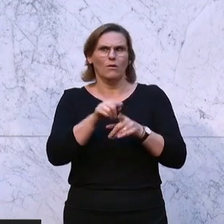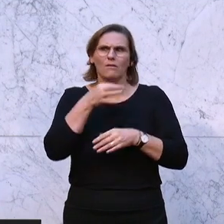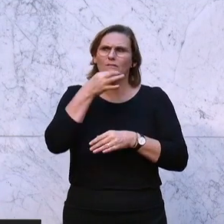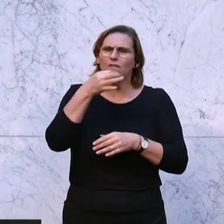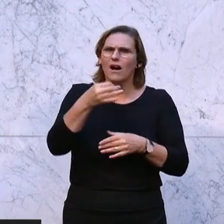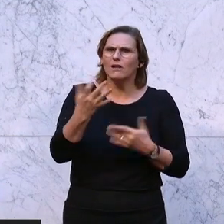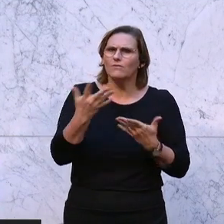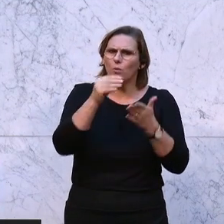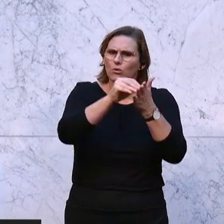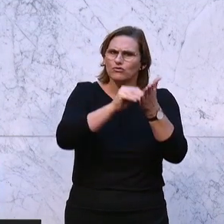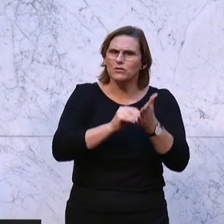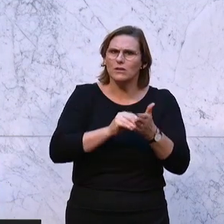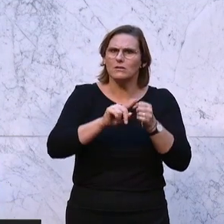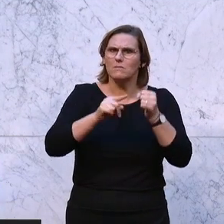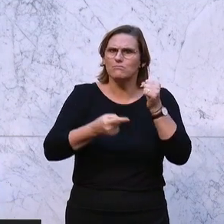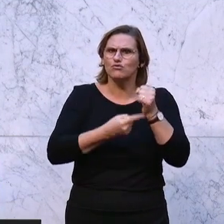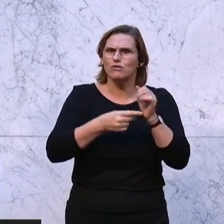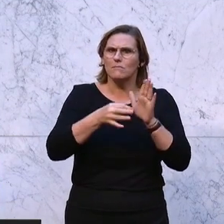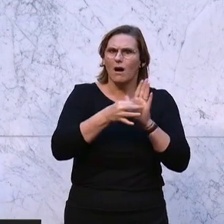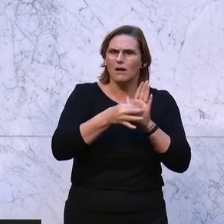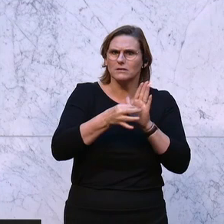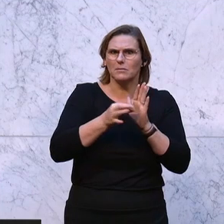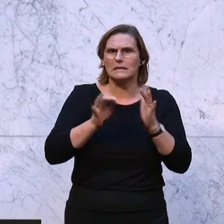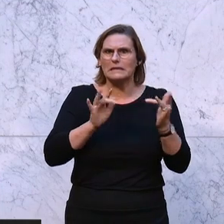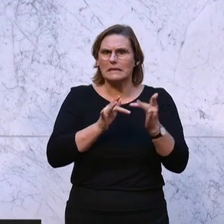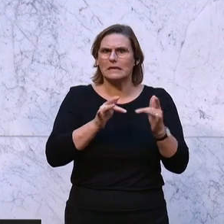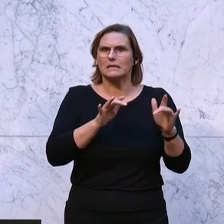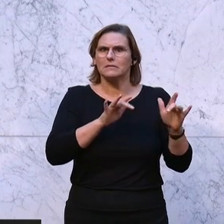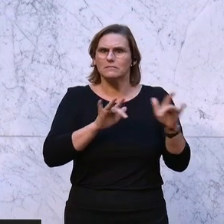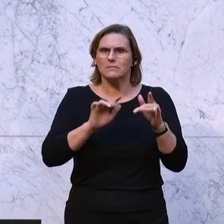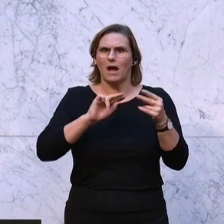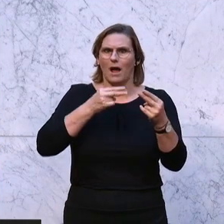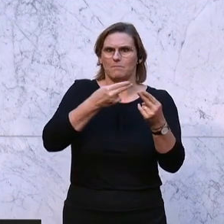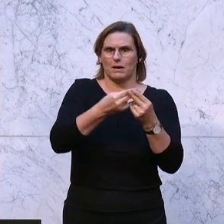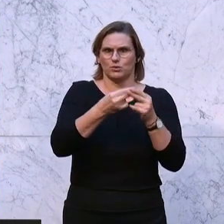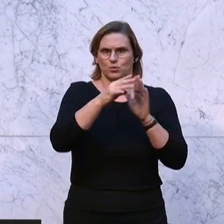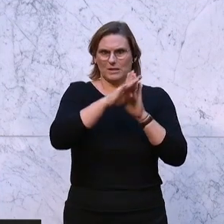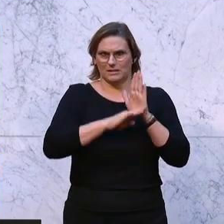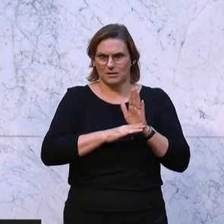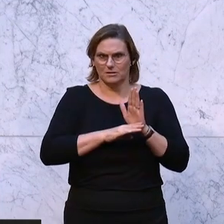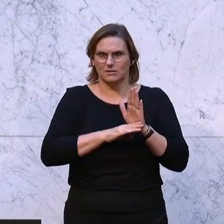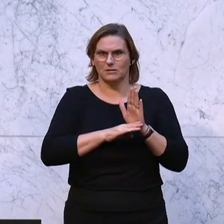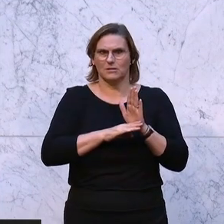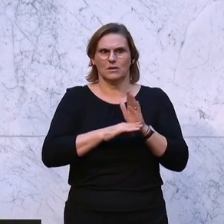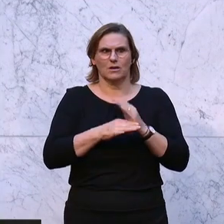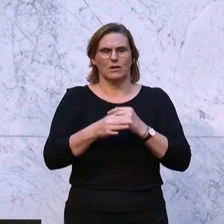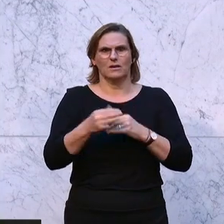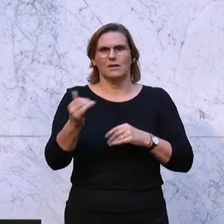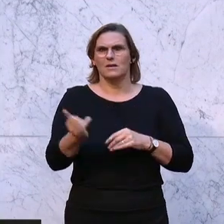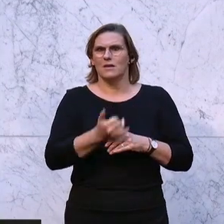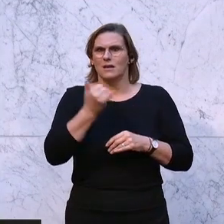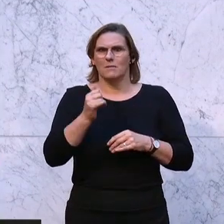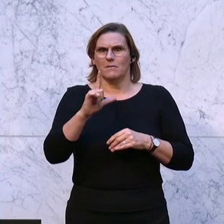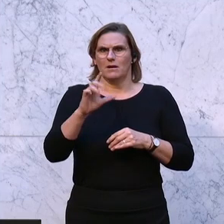wo finden wir im Budget Maßnahmen, um das faktische Antrittshalter an das Gesetzliche heranzuführen? Ich bin nicht immer mit dem Gerald